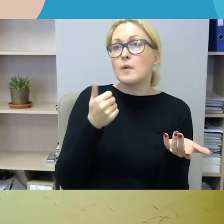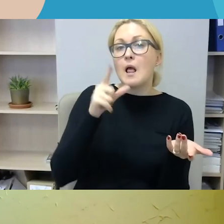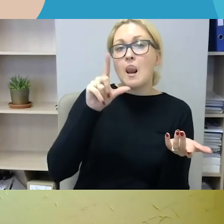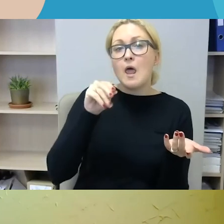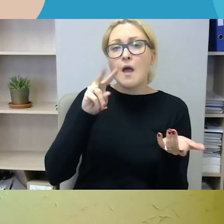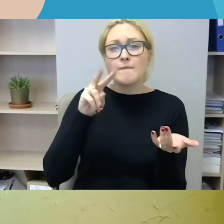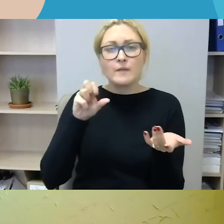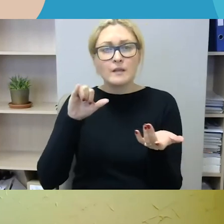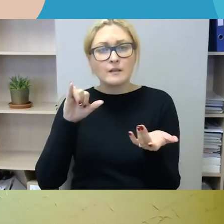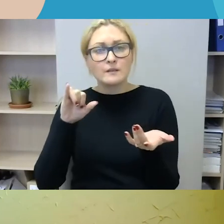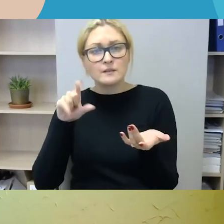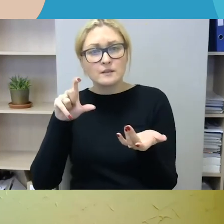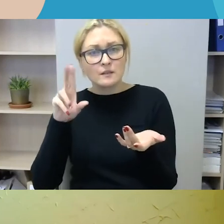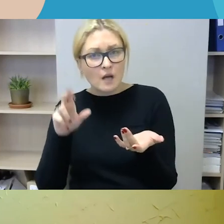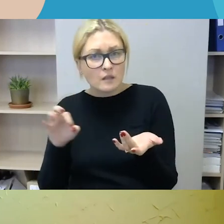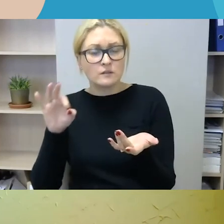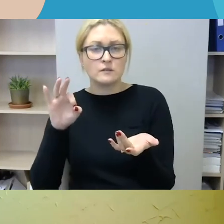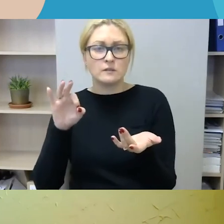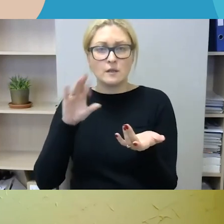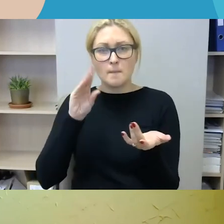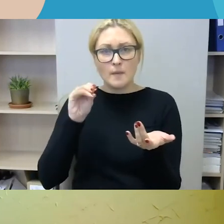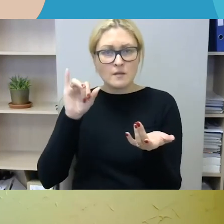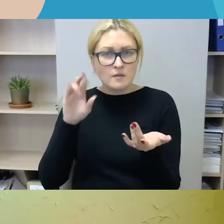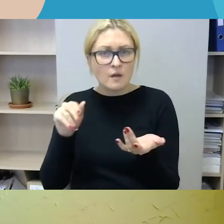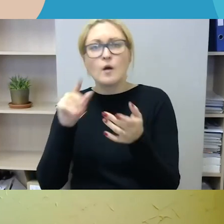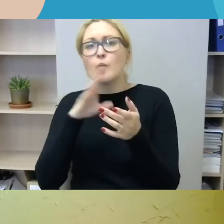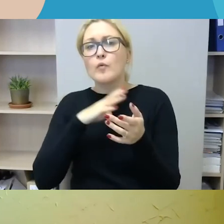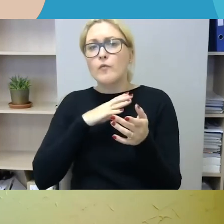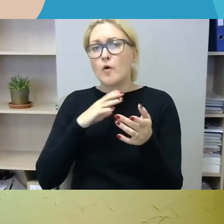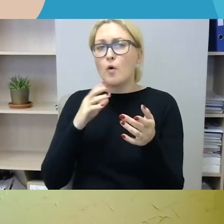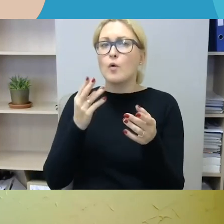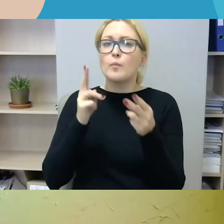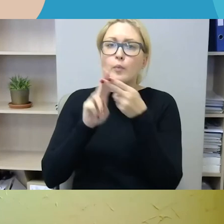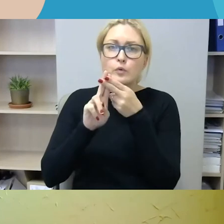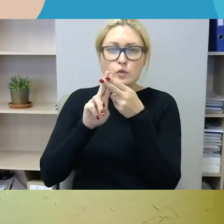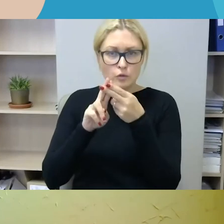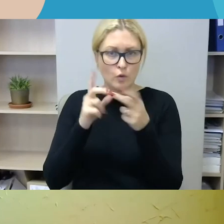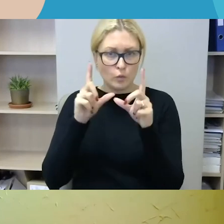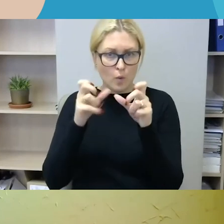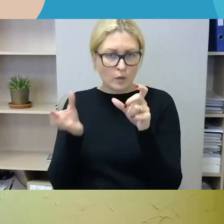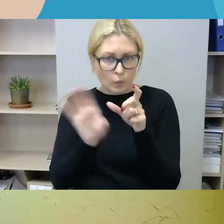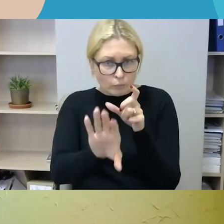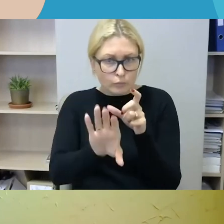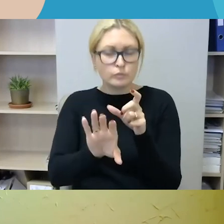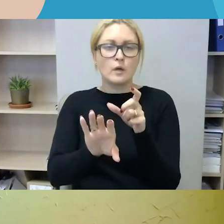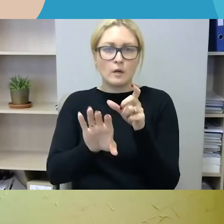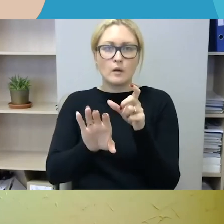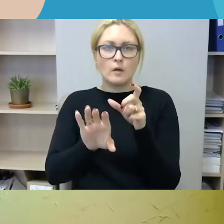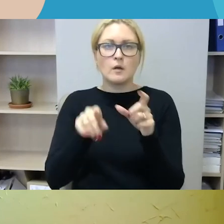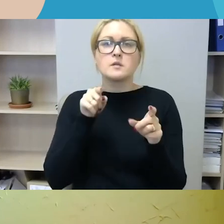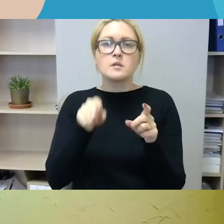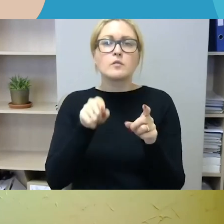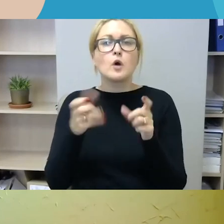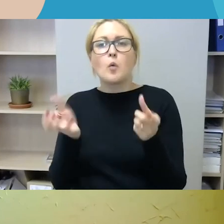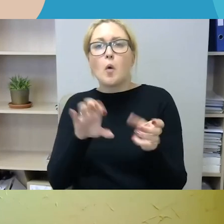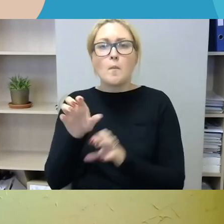patalpino savo nuotrauką, būčių ne apie šią bylą bus kalbama kitoje diskusiją, tai aš labai stipriai nesiplėsiu. Bet jeigu tokie komentarai,